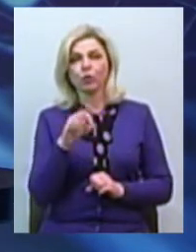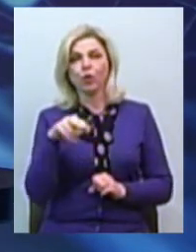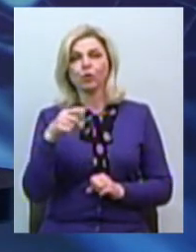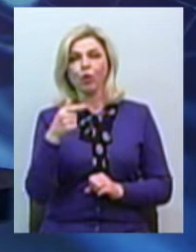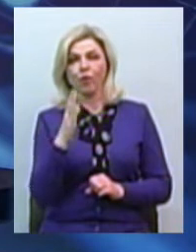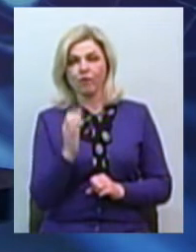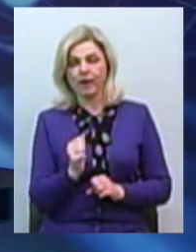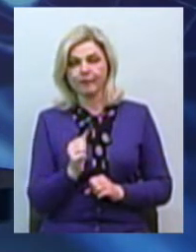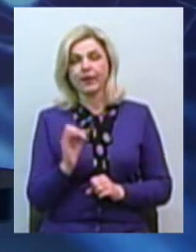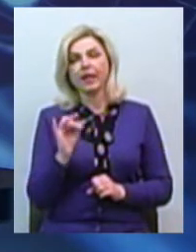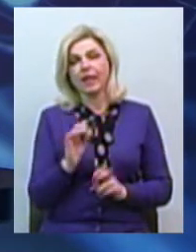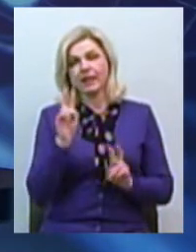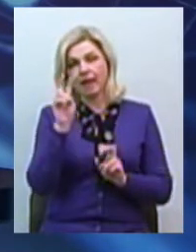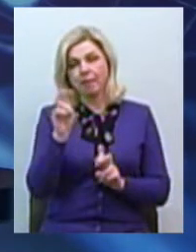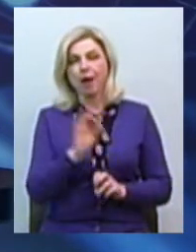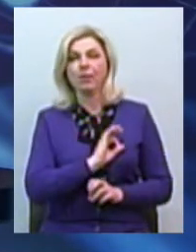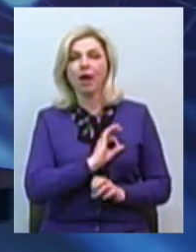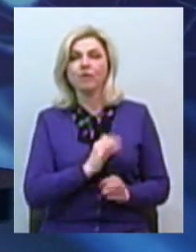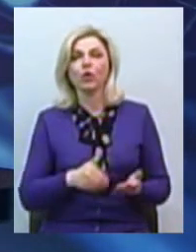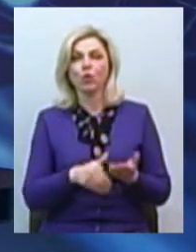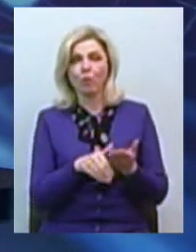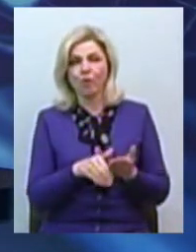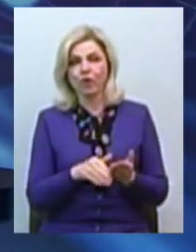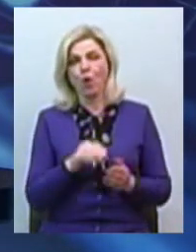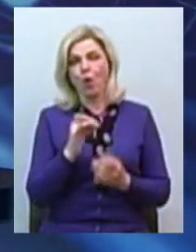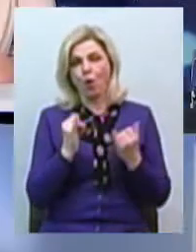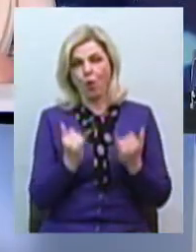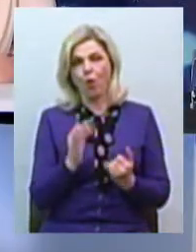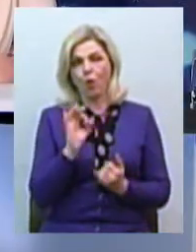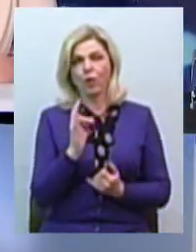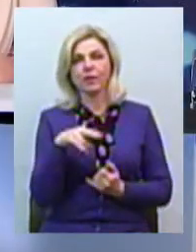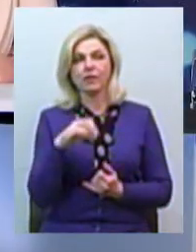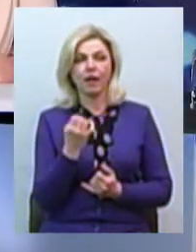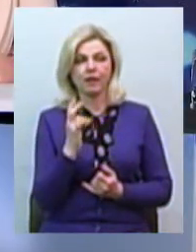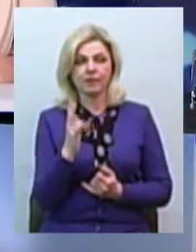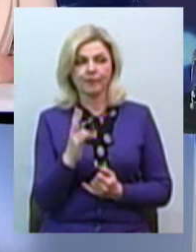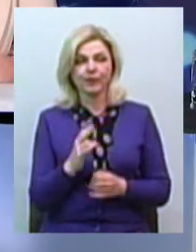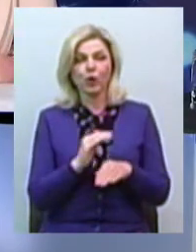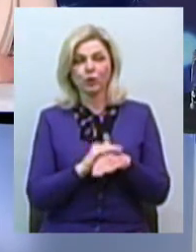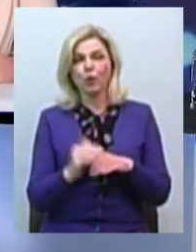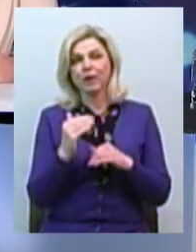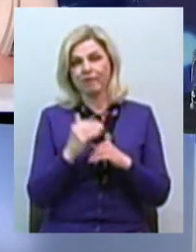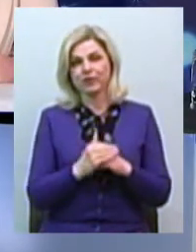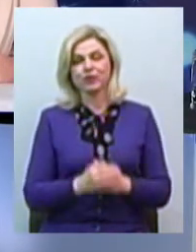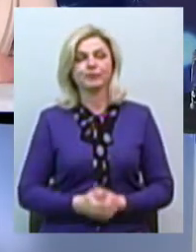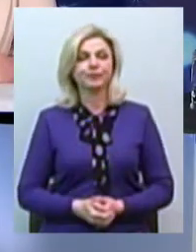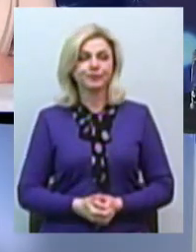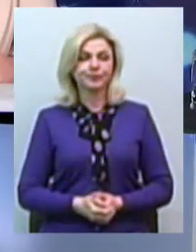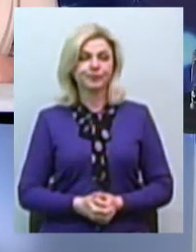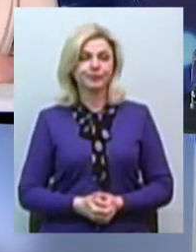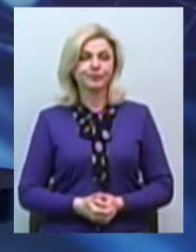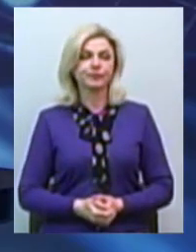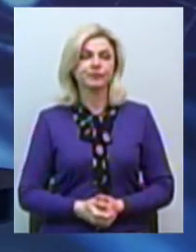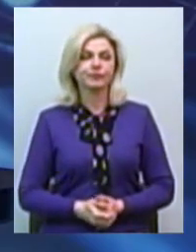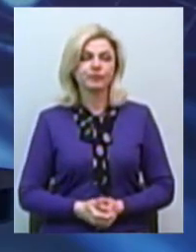А тема нашого ефіру – правова допомога онлайн. Друзі, я вас вітаю в нашій студії. Добрий вечір. Добрий вечір. Доброго вечора. А я